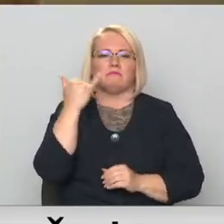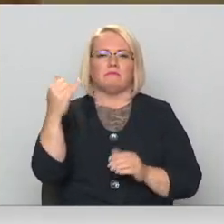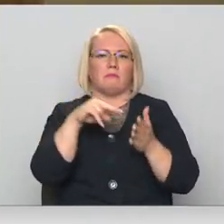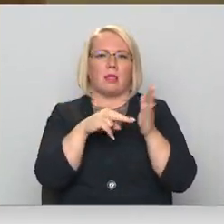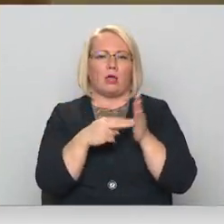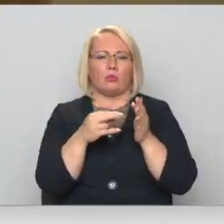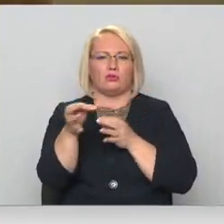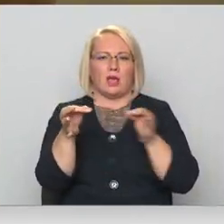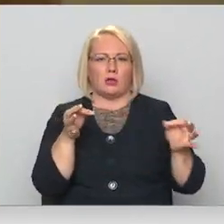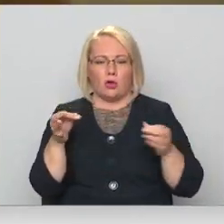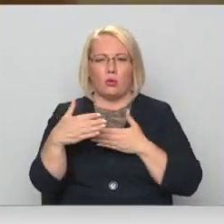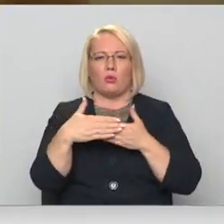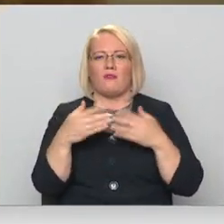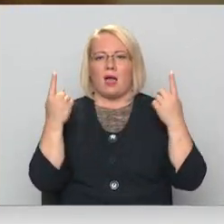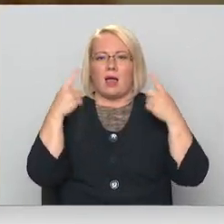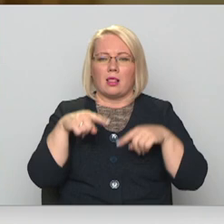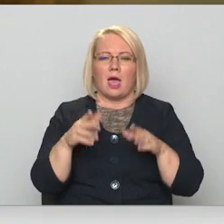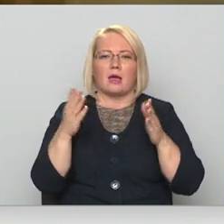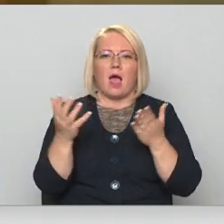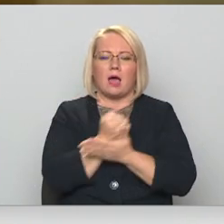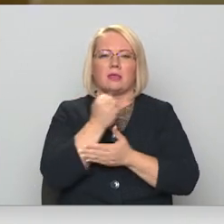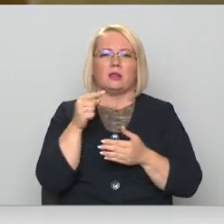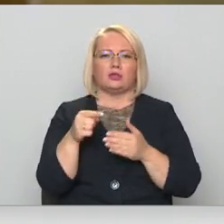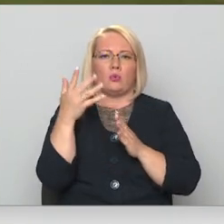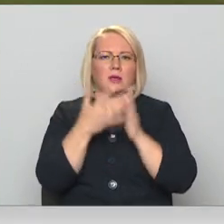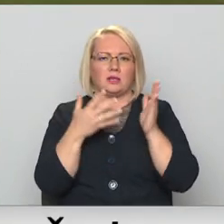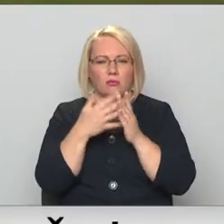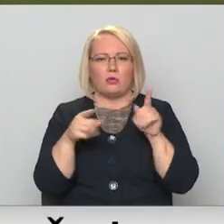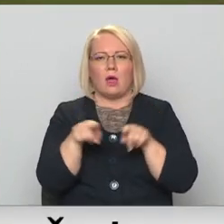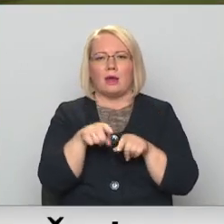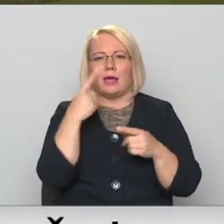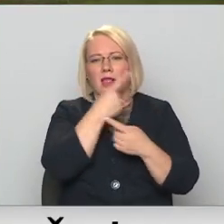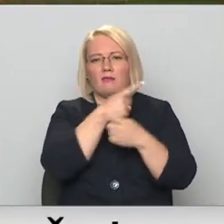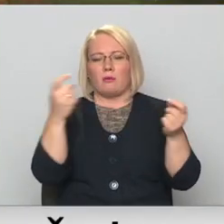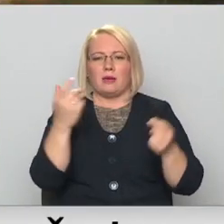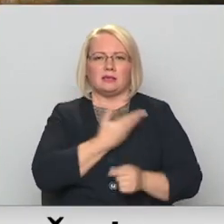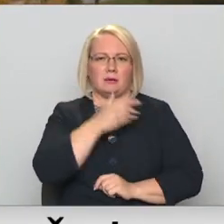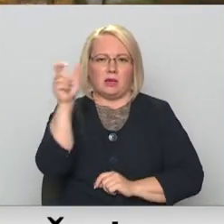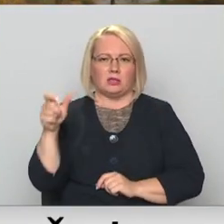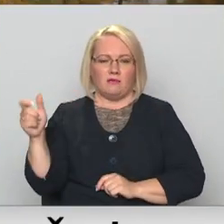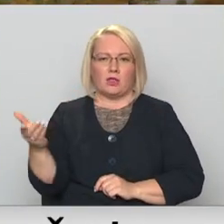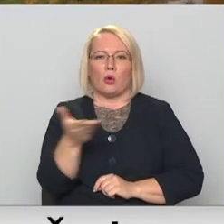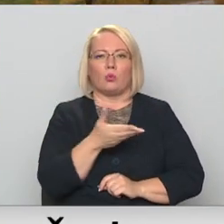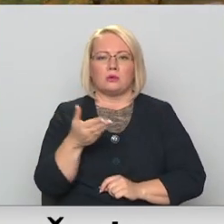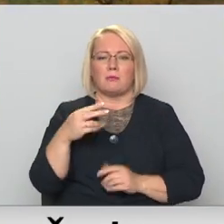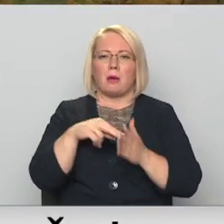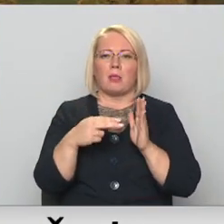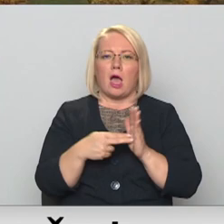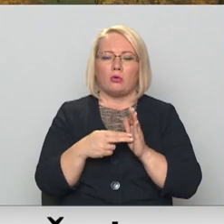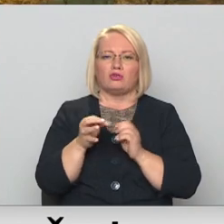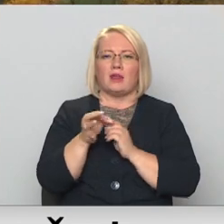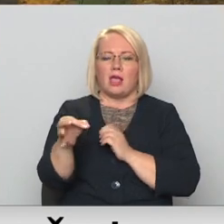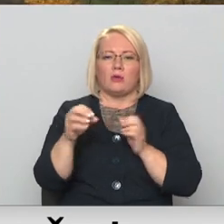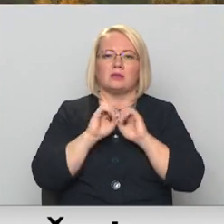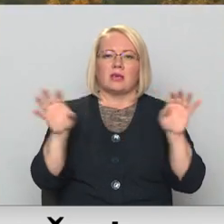Domājam, ka tuvākajā laikā tiks rast šis risinājums un tad arī par to informēsim iedzīvotājus. Kurzemes plānošanas reģionā arī skaidro,